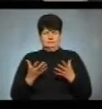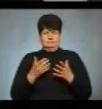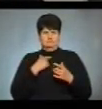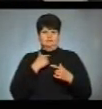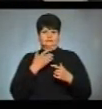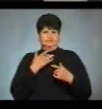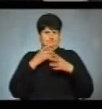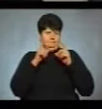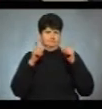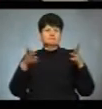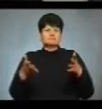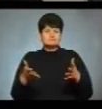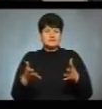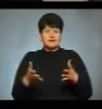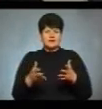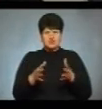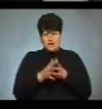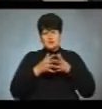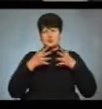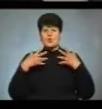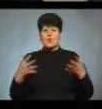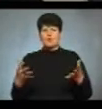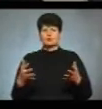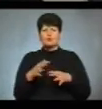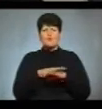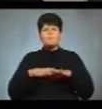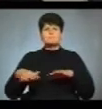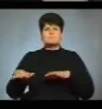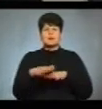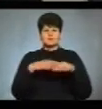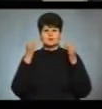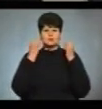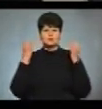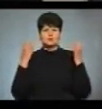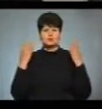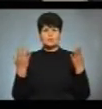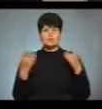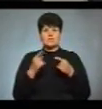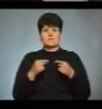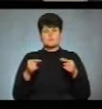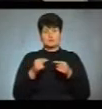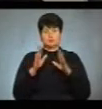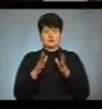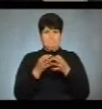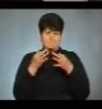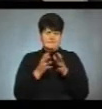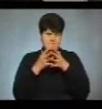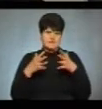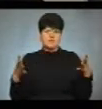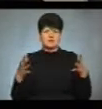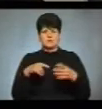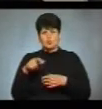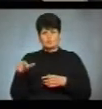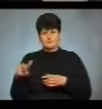розрахована на широку масову культуру. І, відповідно, бути більше доступна більшій